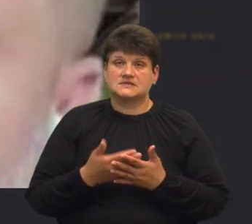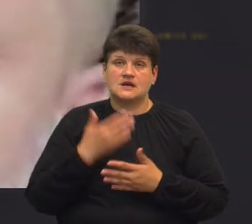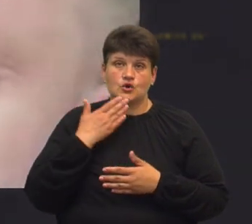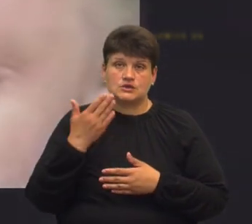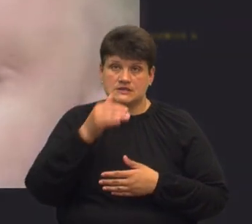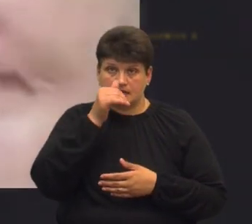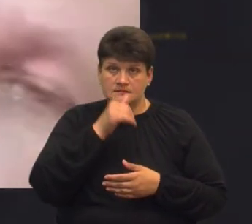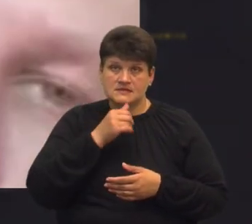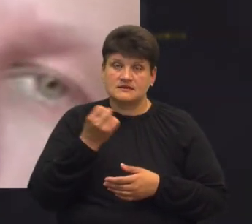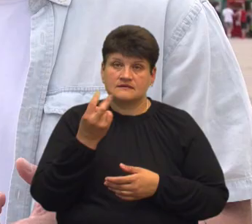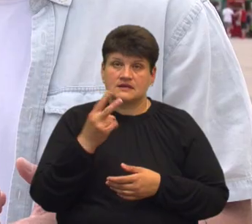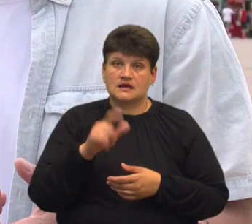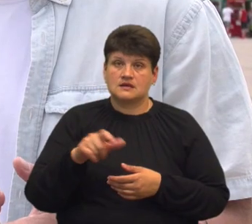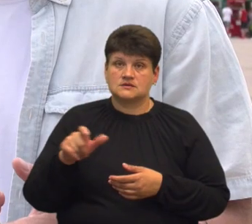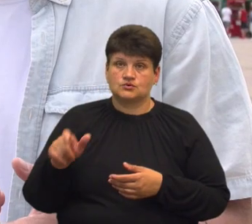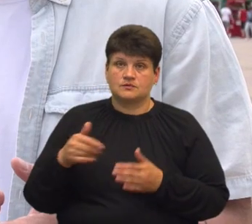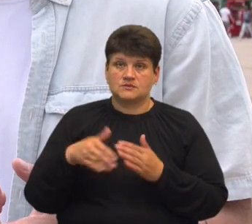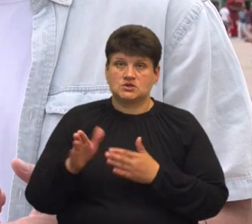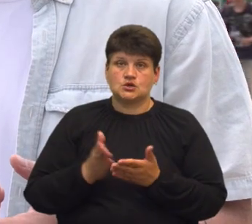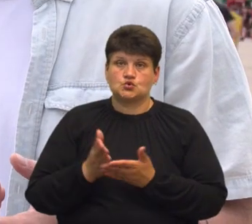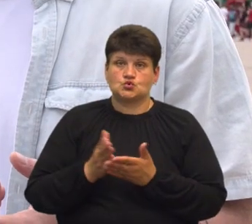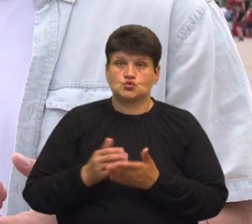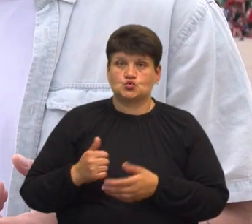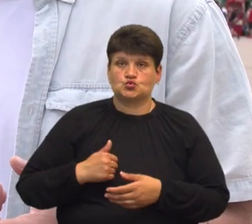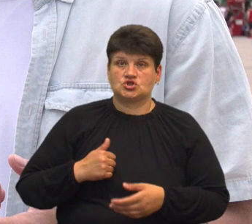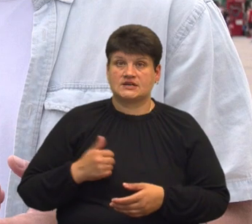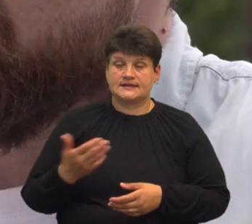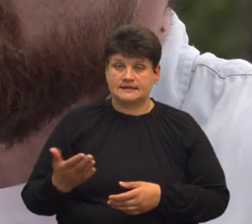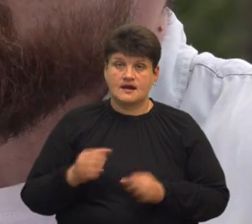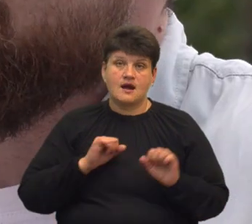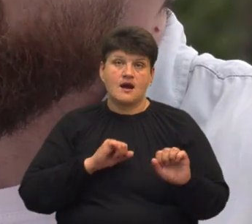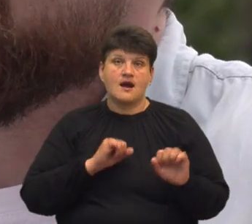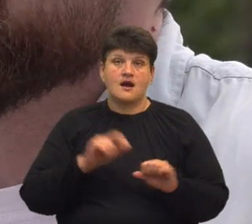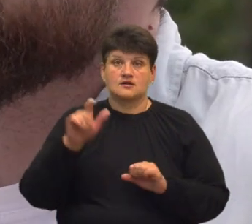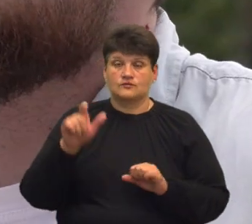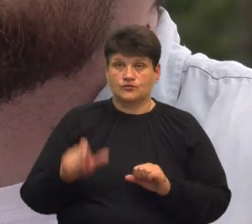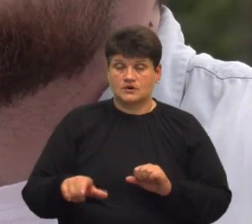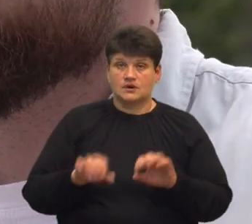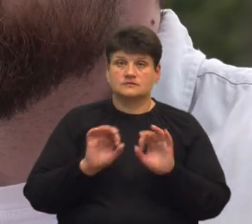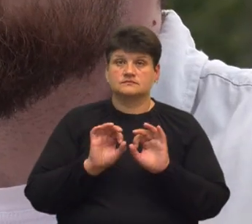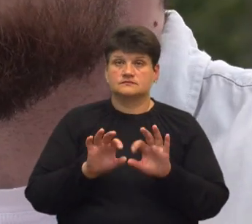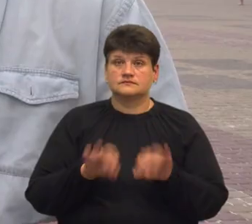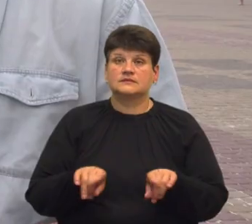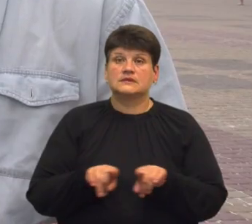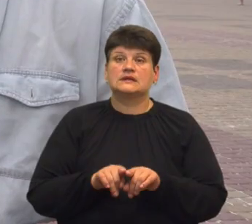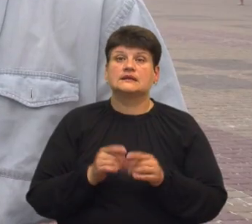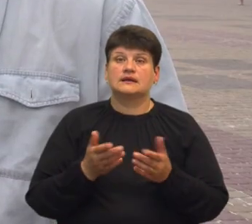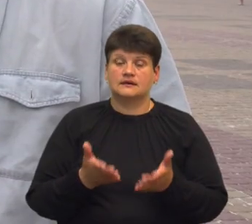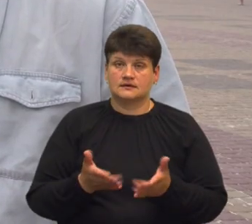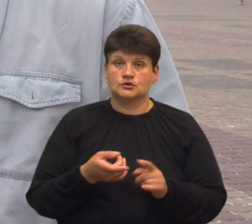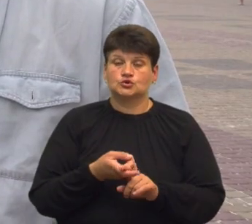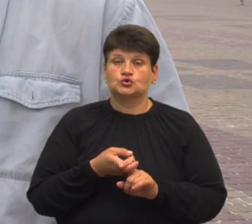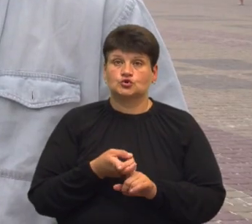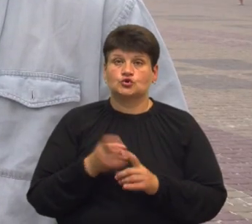місяць там 12 чоловік пішли служити. Адвокат Богдан Будзик ситуацію щодо будівництва прокоментував так. Стосовно